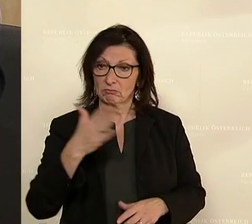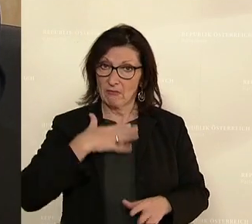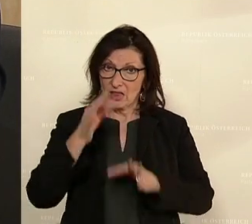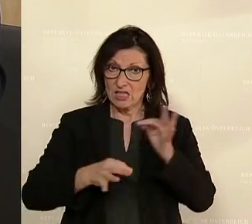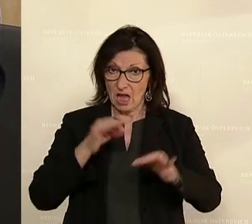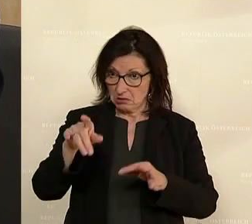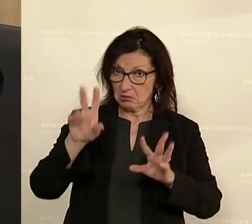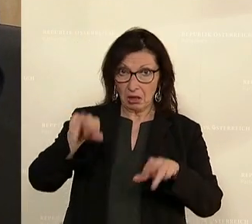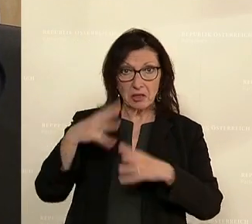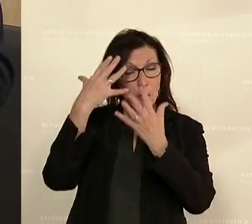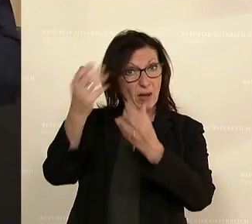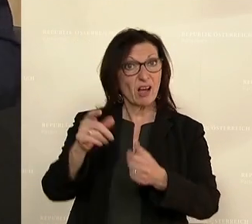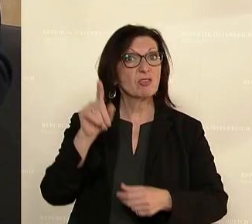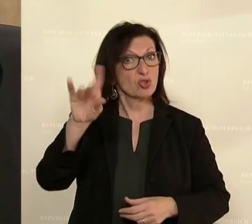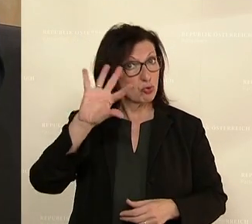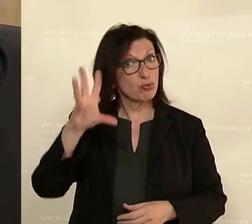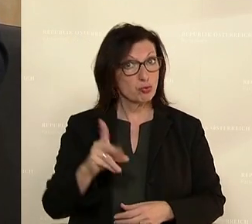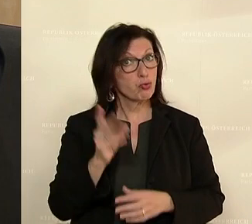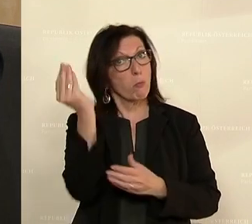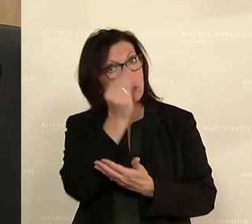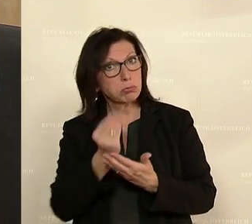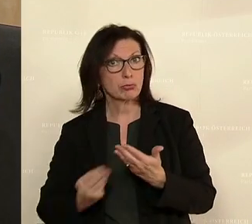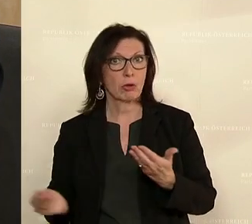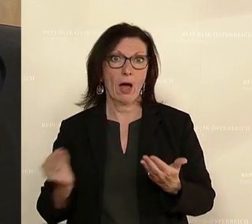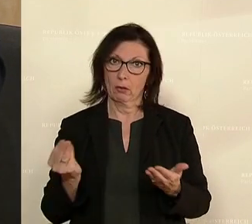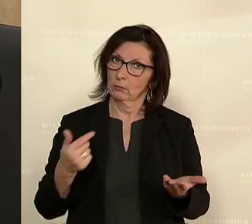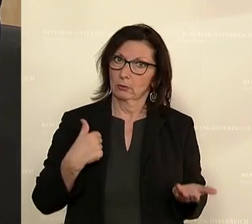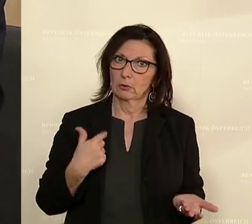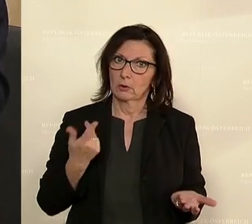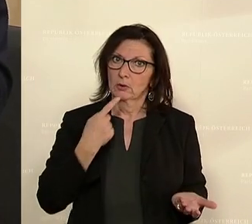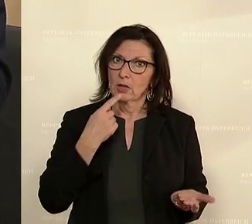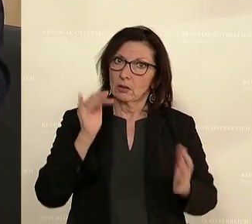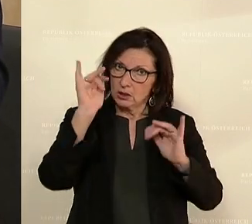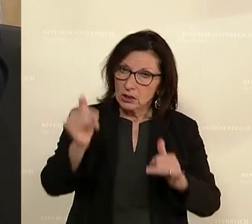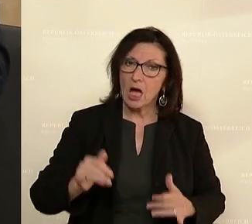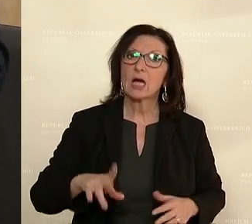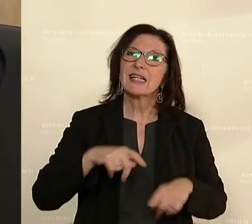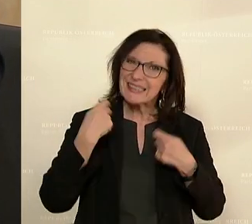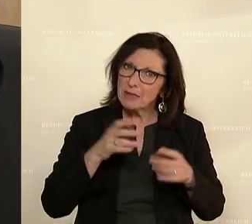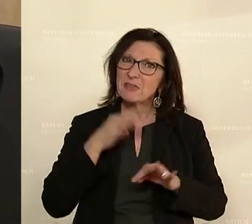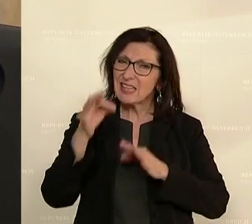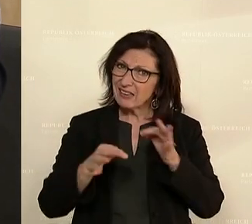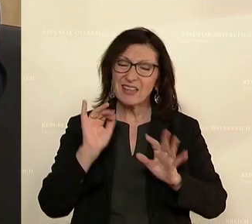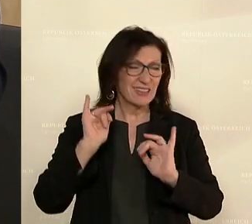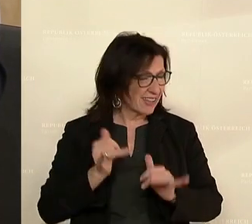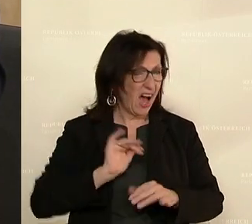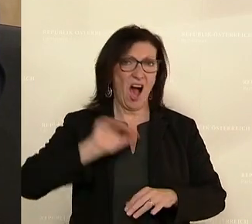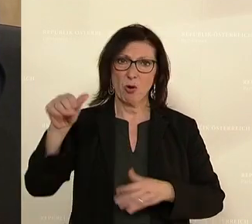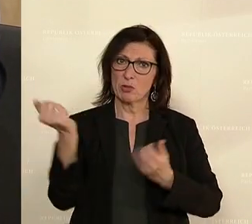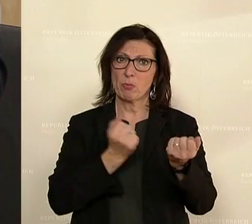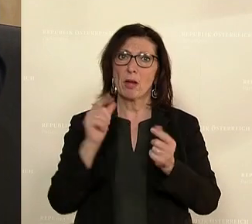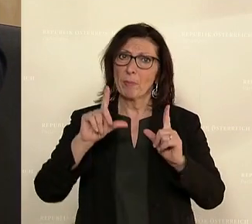verstanden haben. Sie haben das sehr schön wiedergegeben, wofür ich eigentlich einstehe. Und es gibt sehr wohl eine Strategie. Und ja, Außenpolitik ist Interessenspolitik.